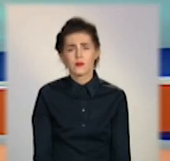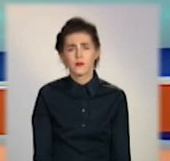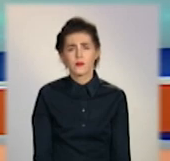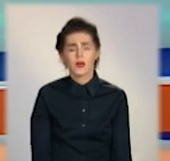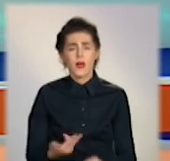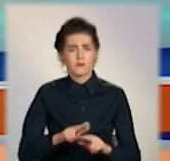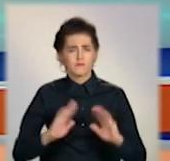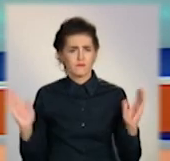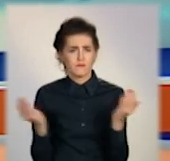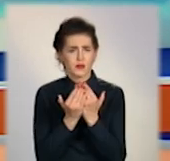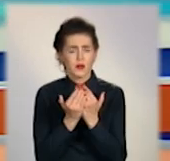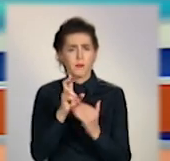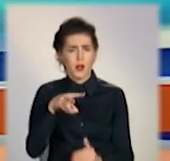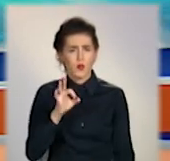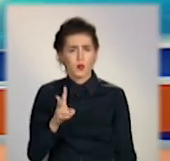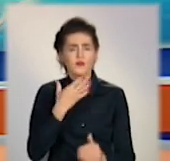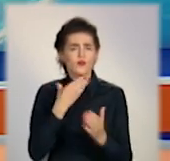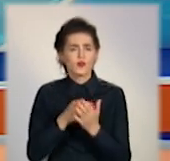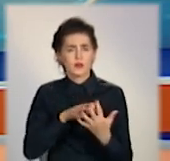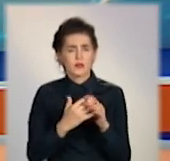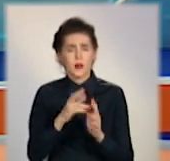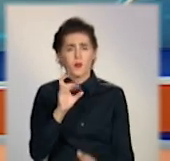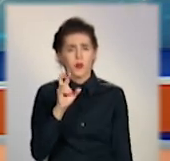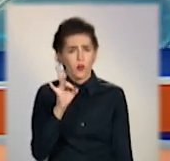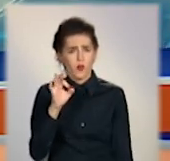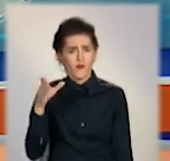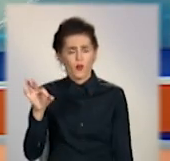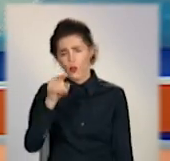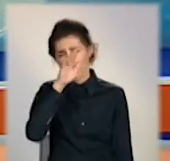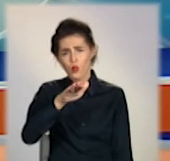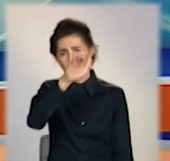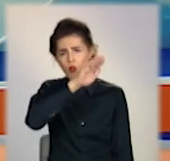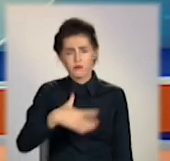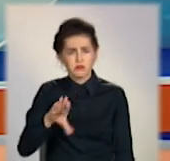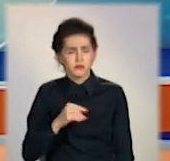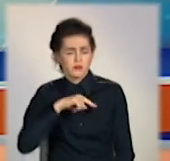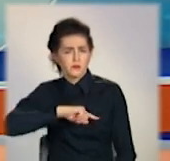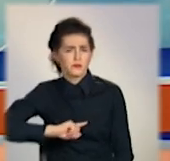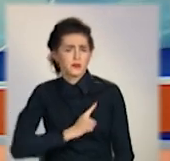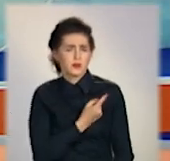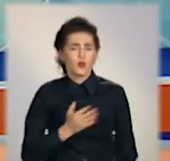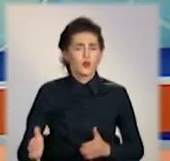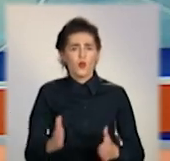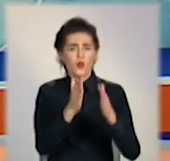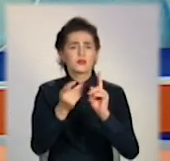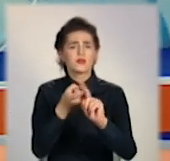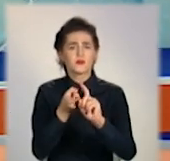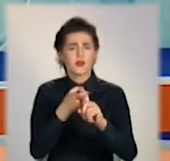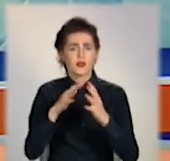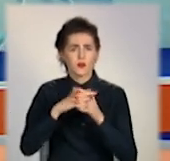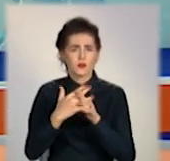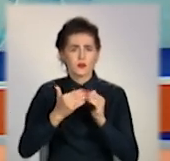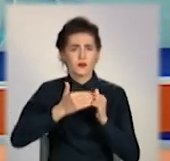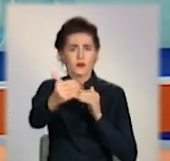Заблоковані у власному селищі жителі Бобрового, що на Луганщині розпачі. Мовляв, дорога, яка з'єднує їхній населений